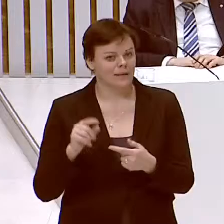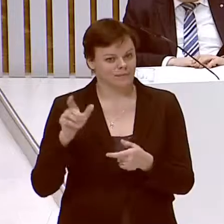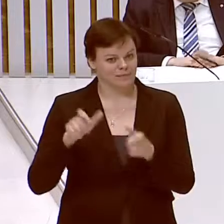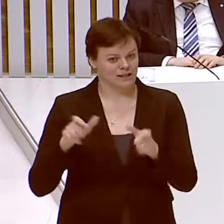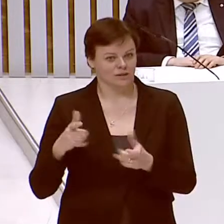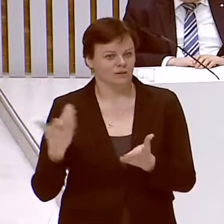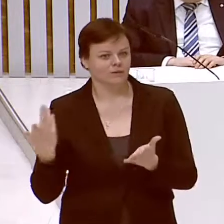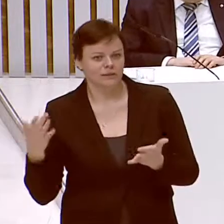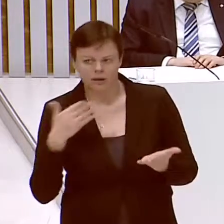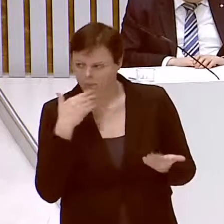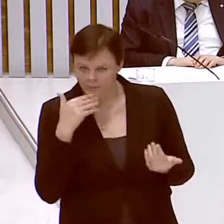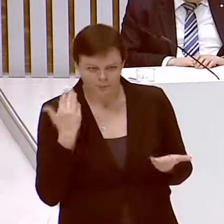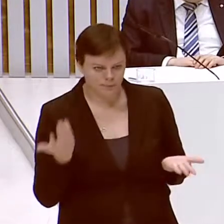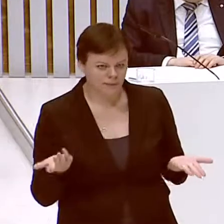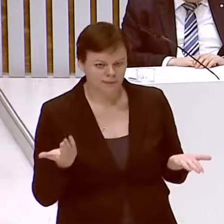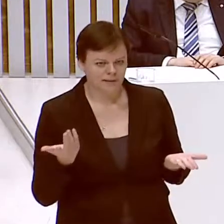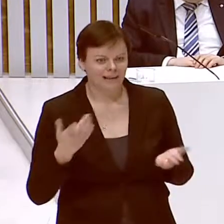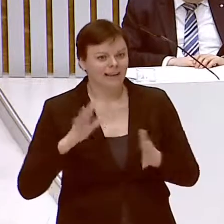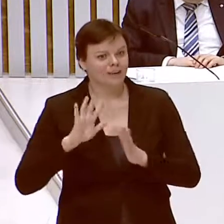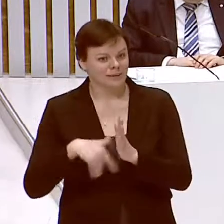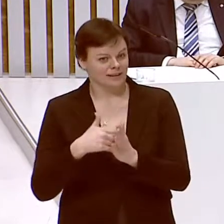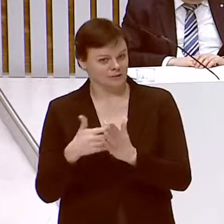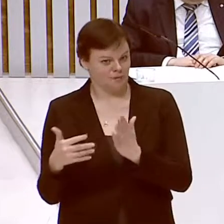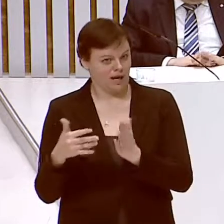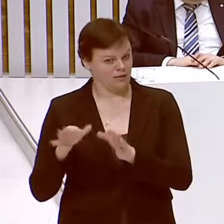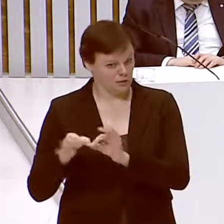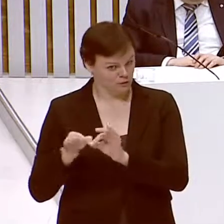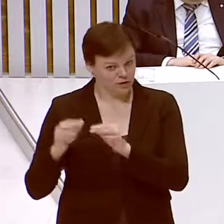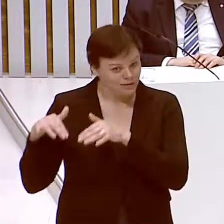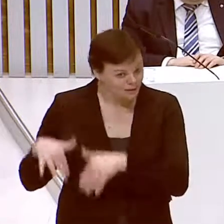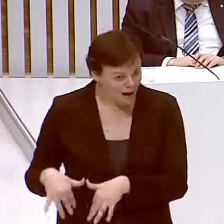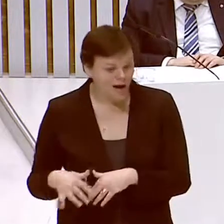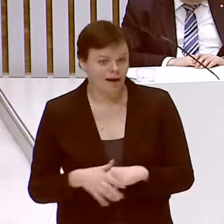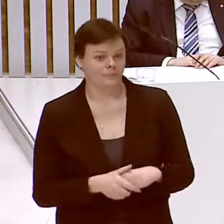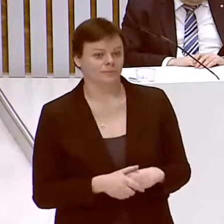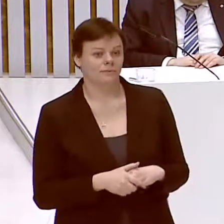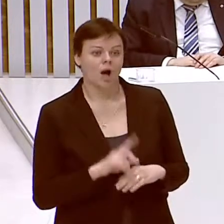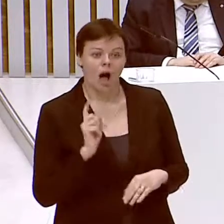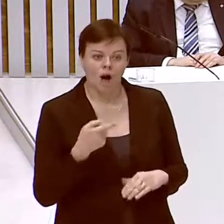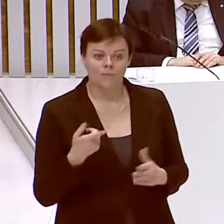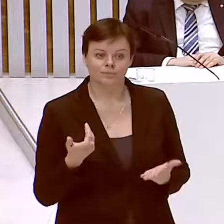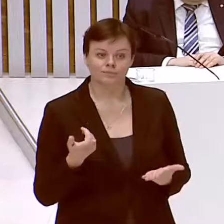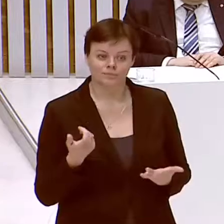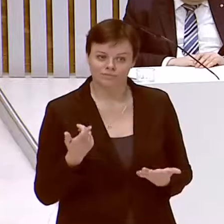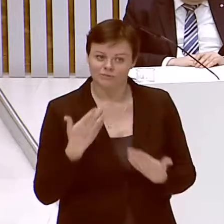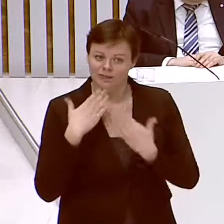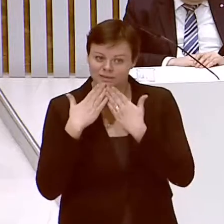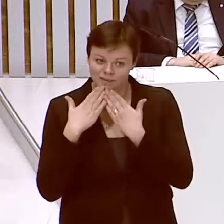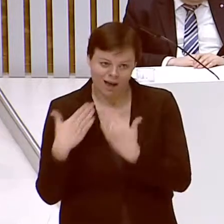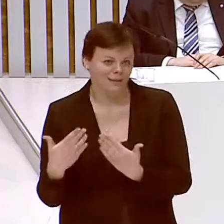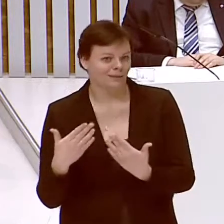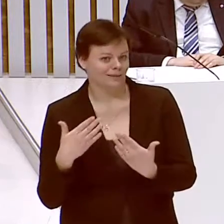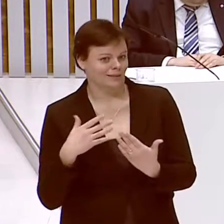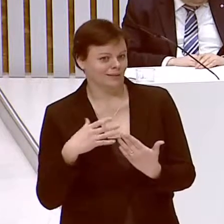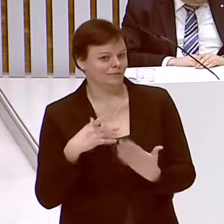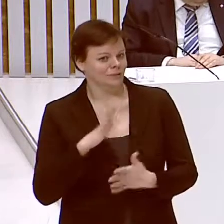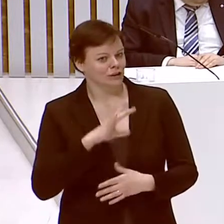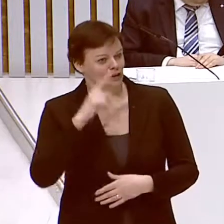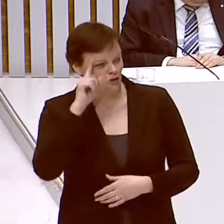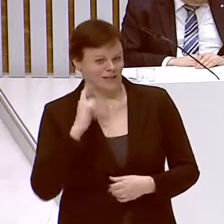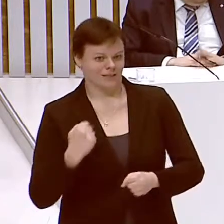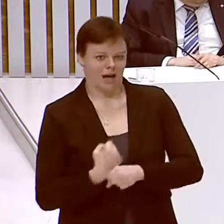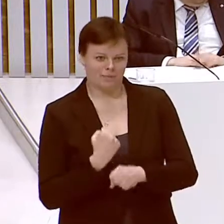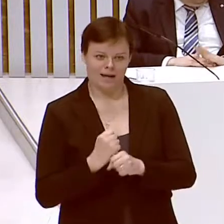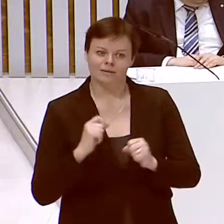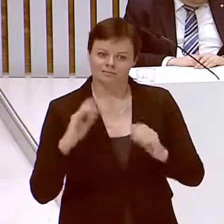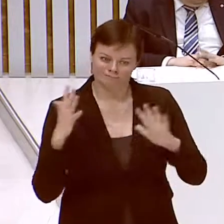unsere Gebärden, Dolmetscher, die wir haben, auch mal beglückwünschen und für diese anstrengende Arbeit, denke ich, haben die auch einen Applaus